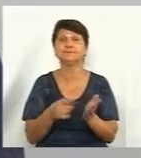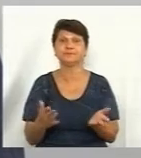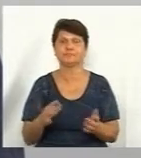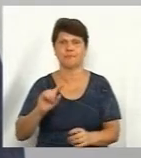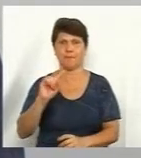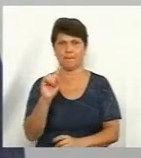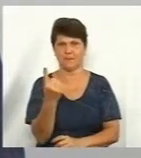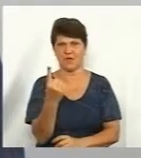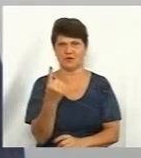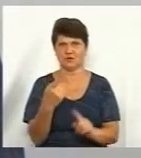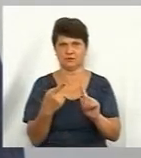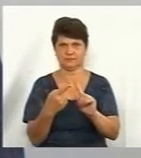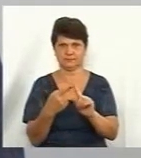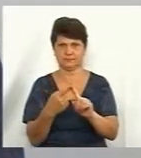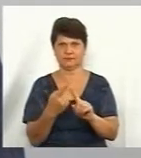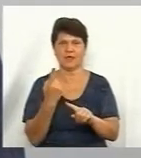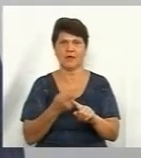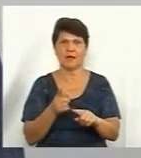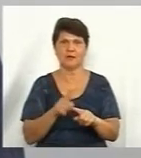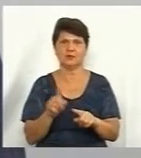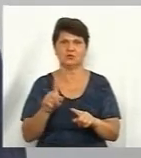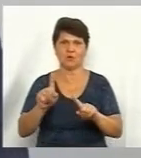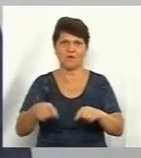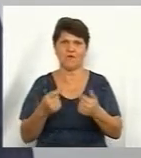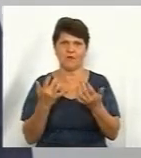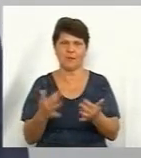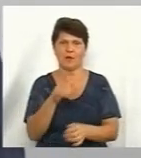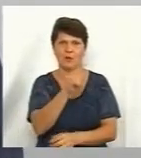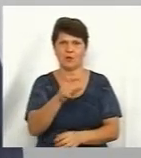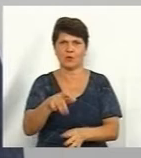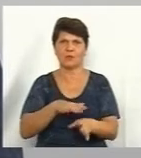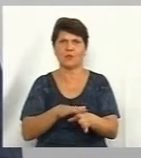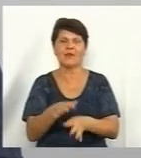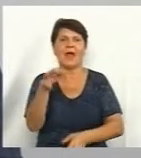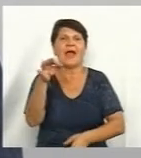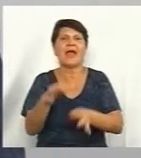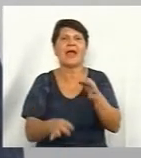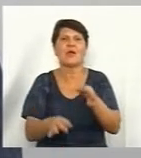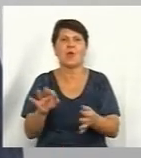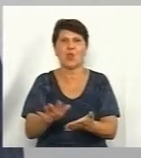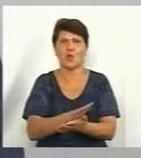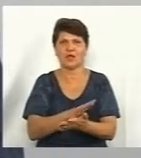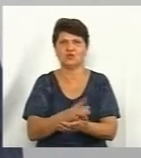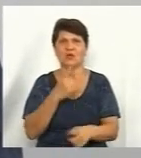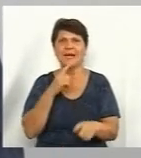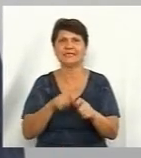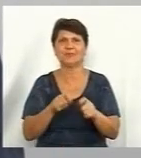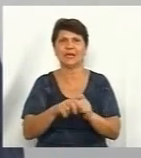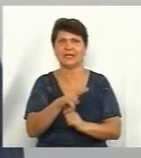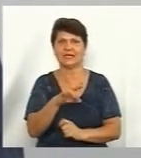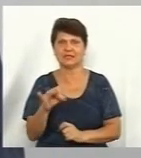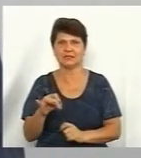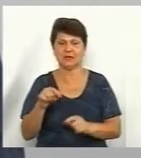перш за все, те, що вимагають люди проведення екологічної експертизи, на даному